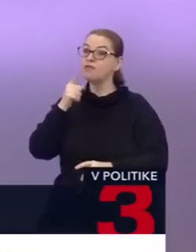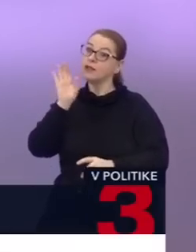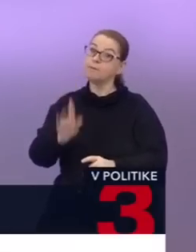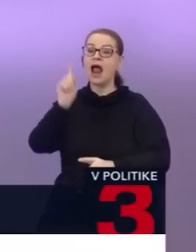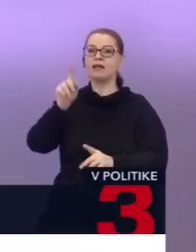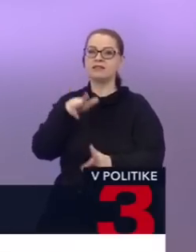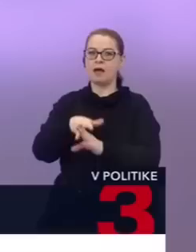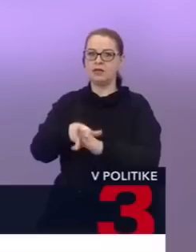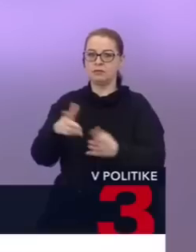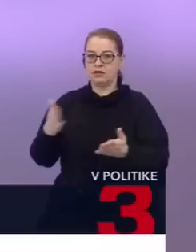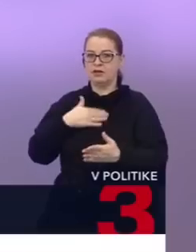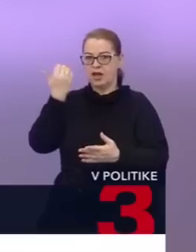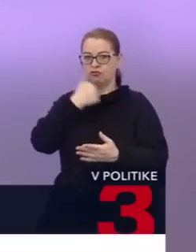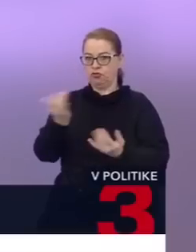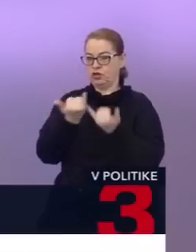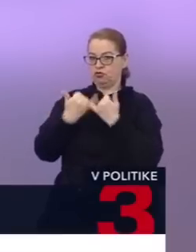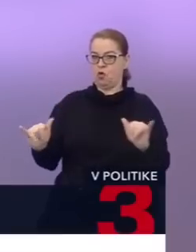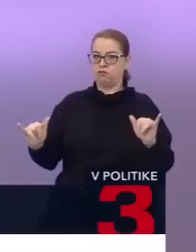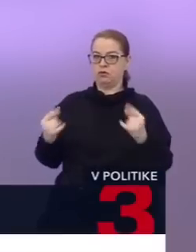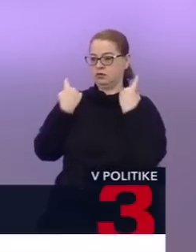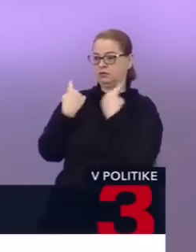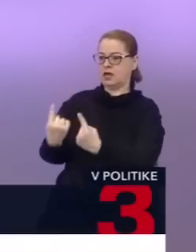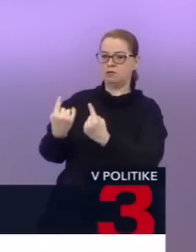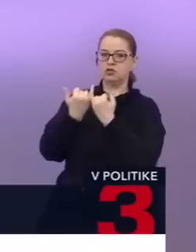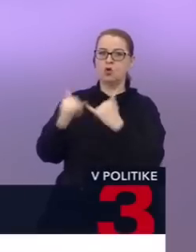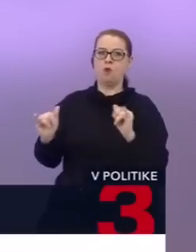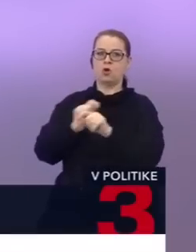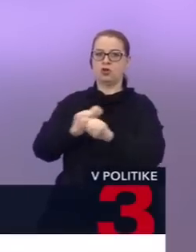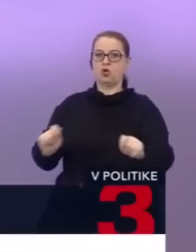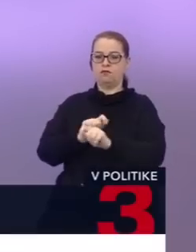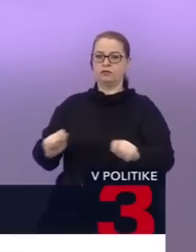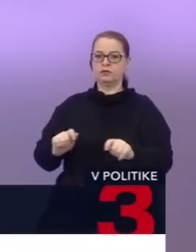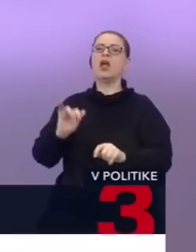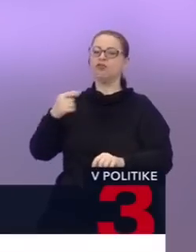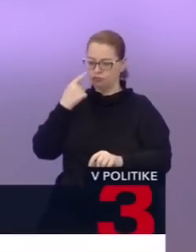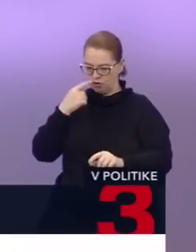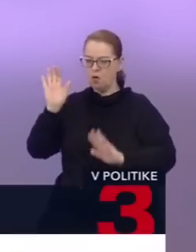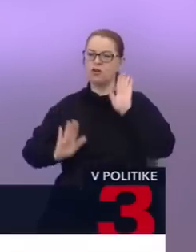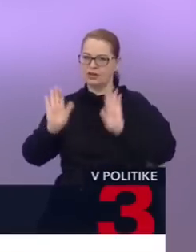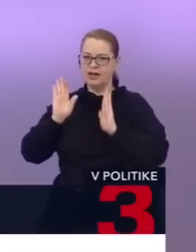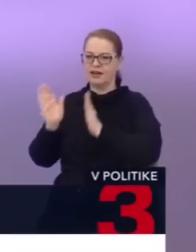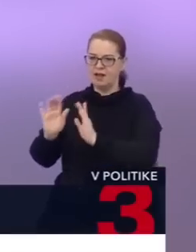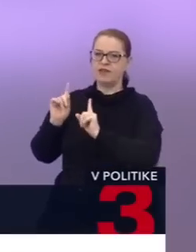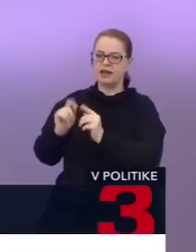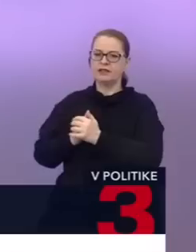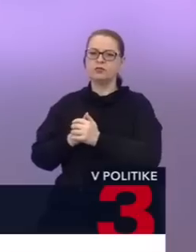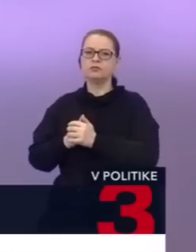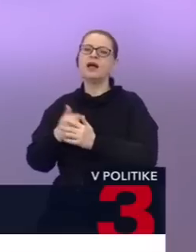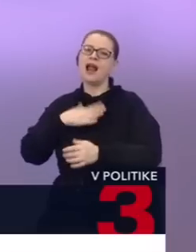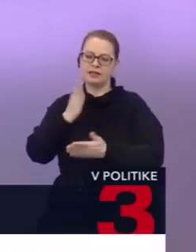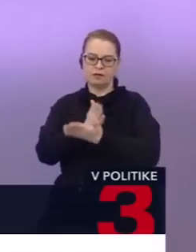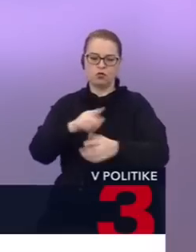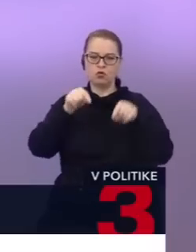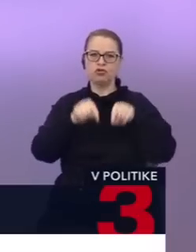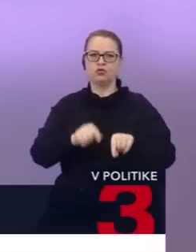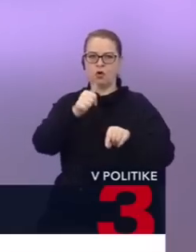zabezpečiť. Veď naši občania sú slobodní občania. Oni sa môžu slobodne rozhodnúť. A vedím, že k referendumu sa ešte dostaneme. Čiže teraz by som to nerad otvoril, aby sme uzavreli túto